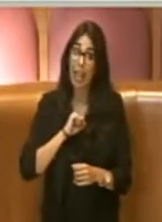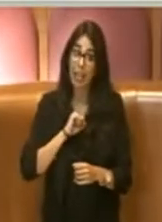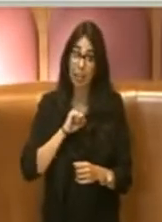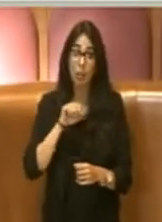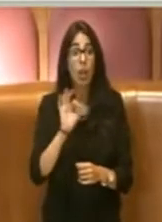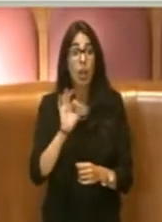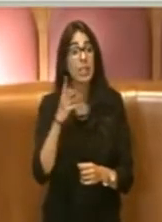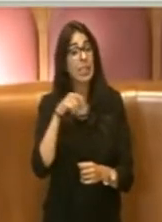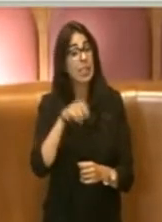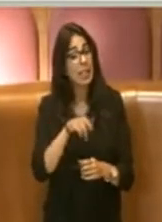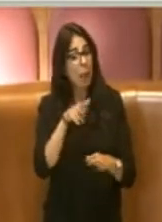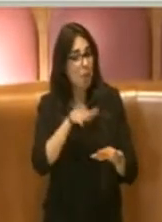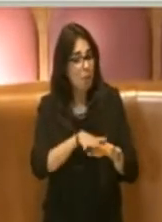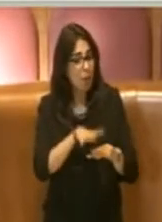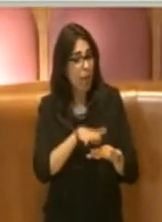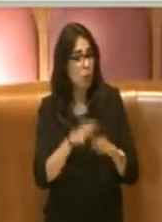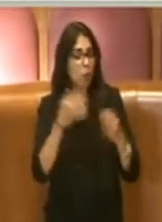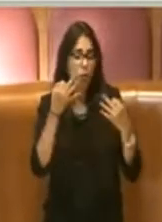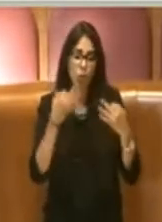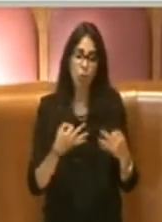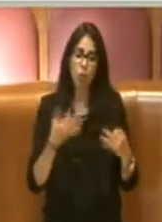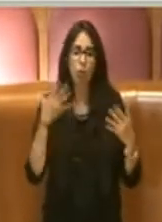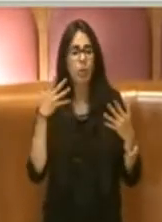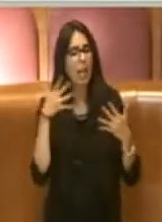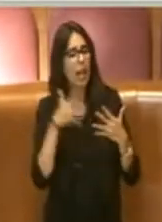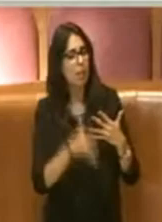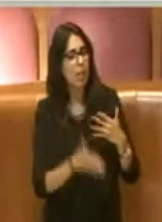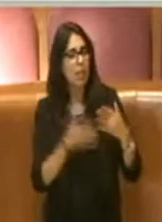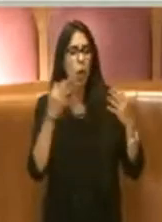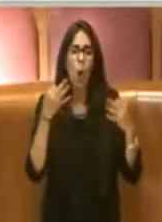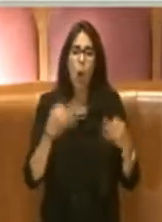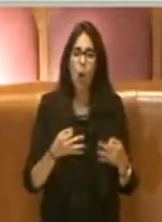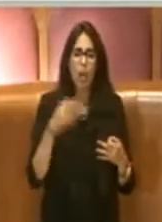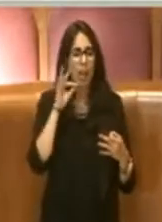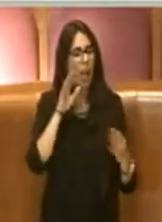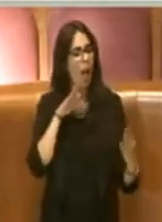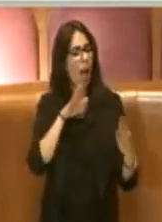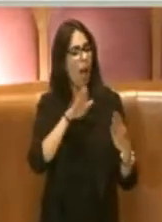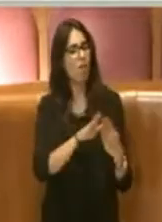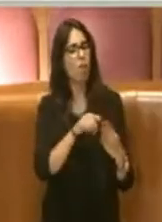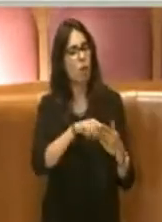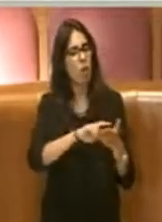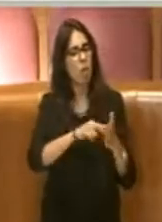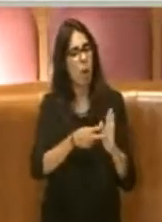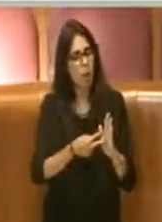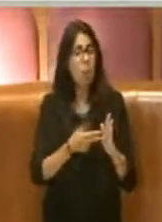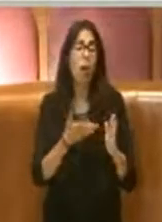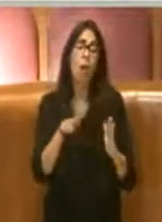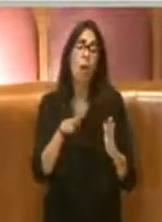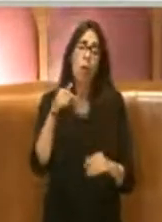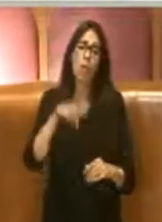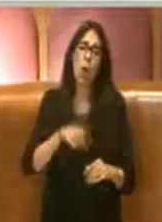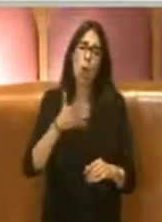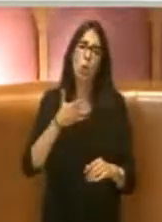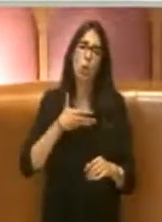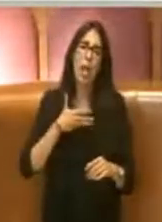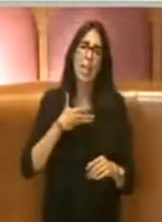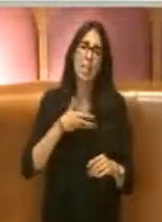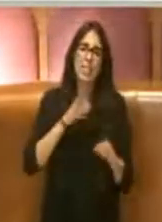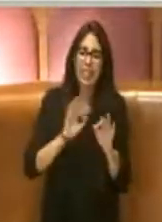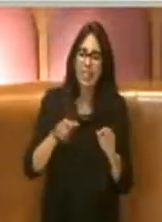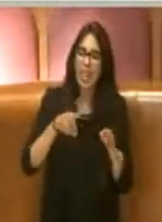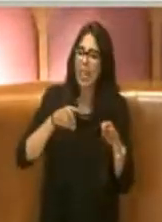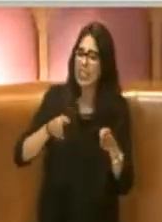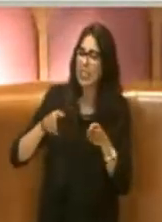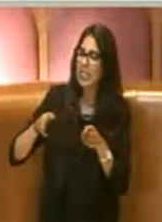corretto di affrontare le problematiche fosse stato sempre utilizzato, probabilmente oggi avremmo qualche strada fatta meglio e qualche